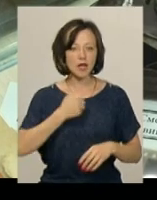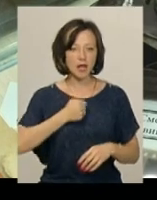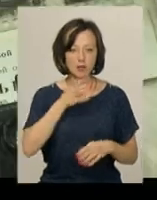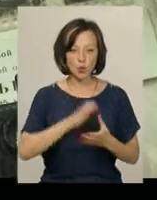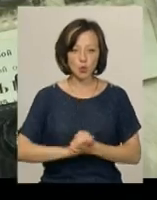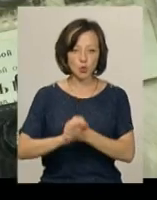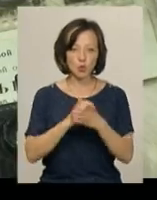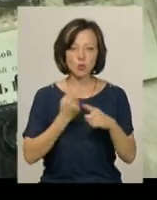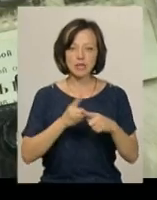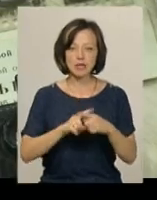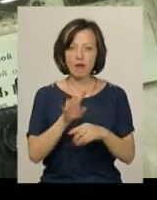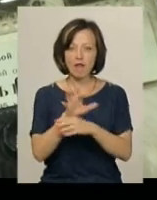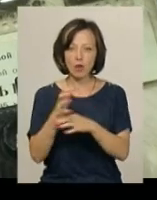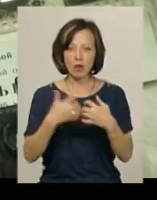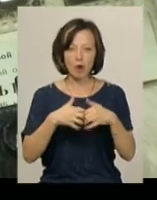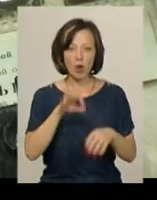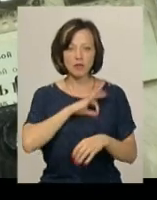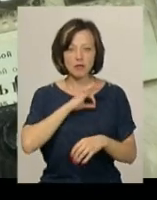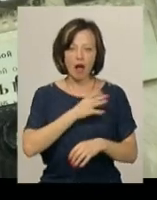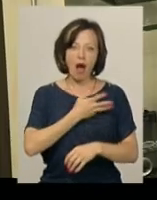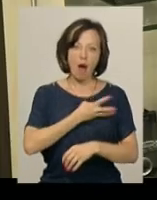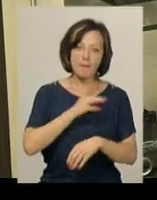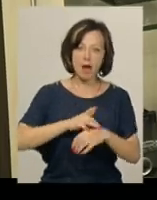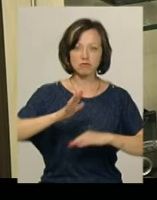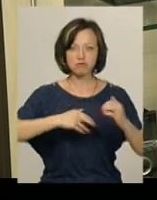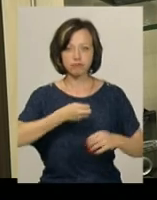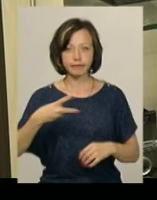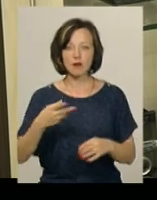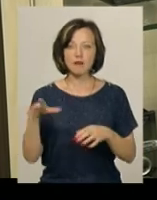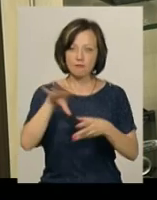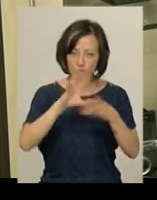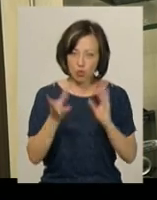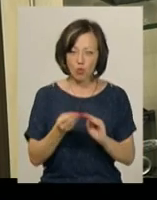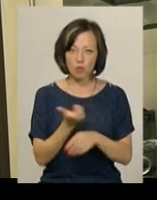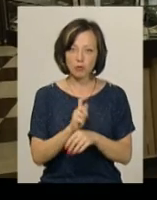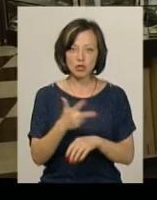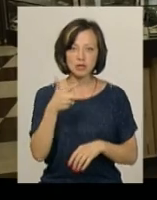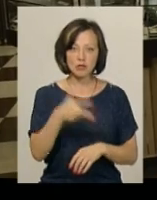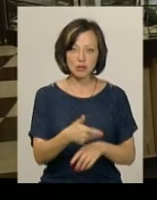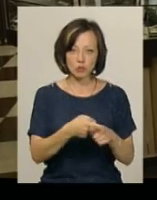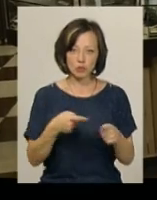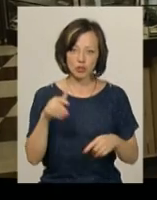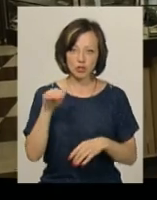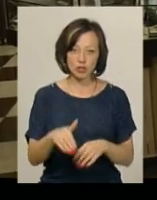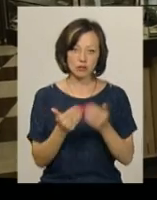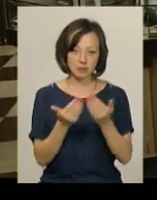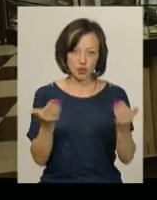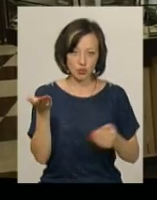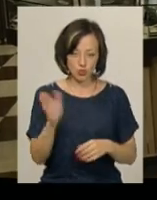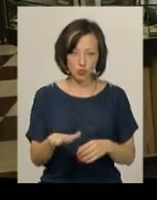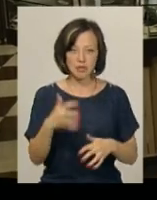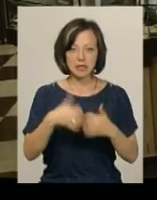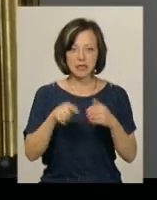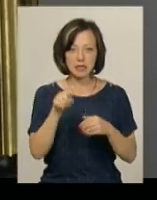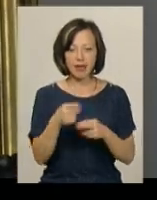Союзу. Цими фотоапаратами користувалися і аматори, і професіонали. Всього у музеї більше трьох з половиною тисяч експонатів. Серед них